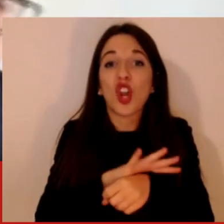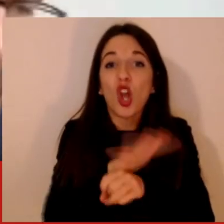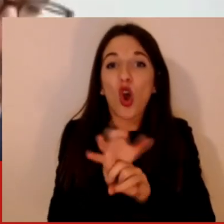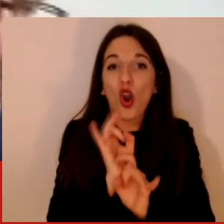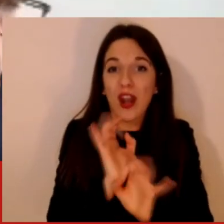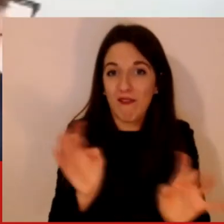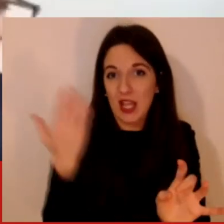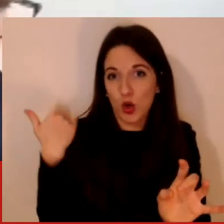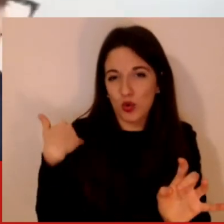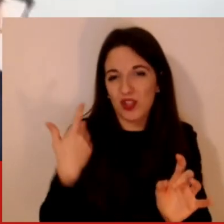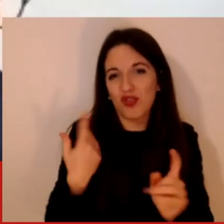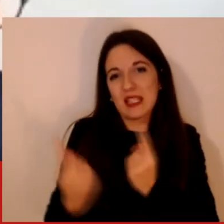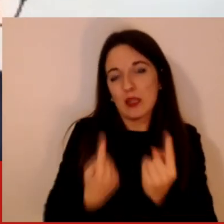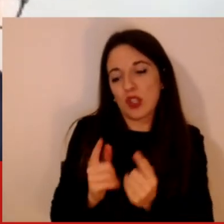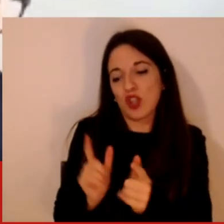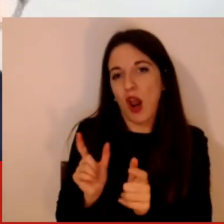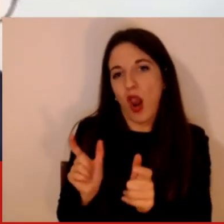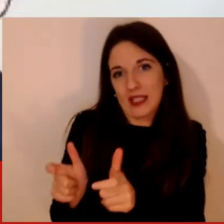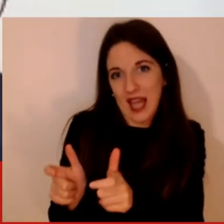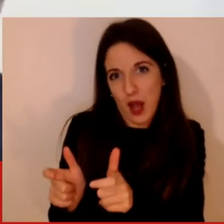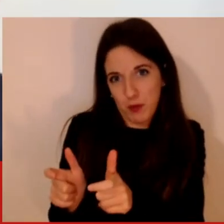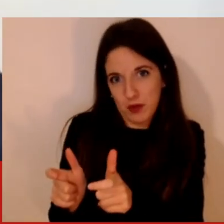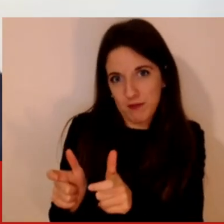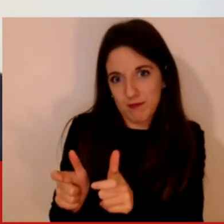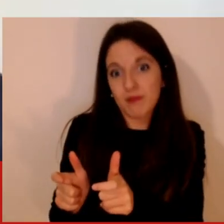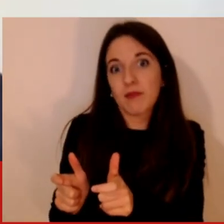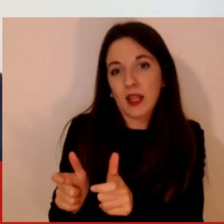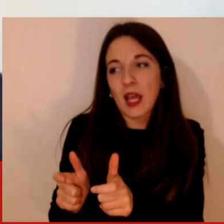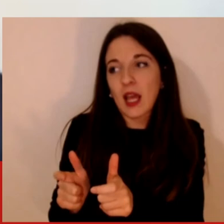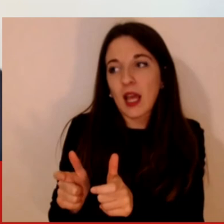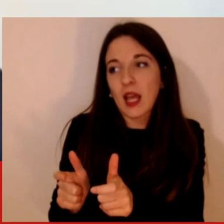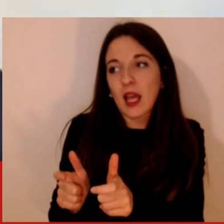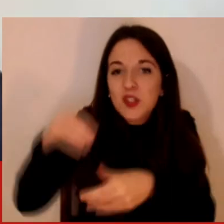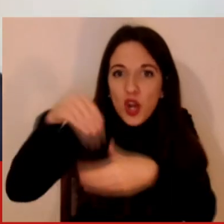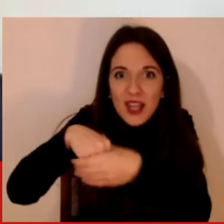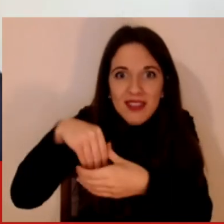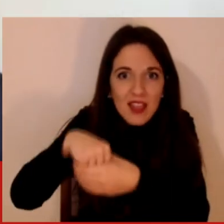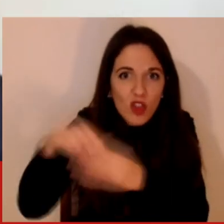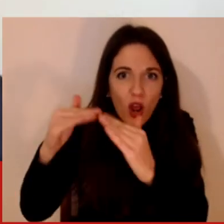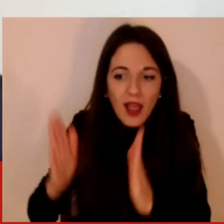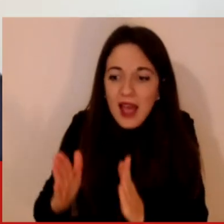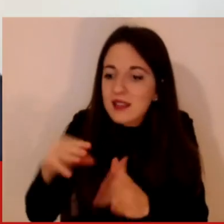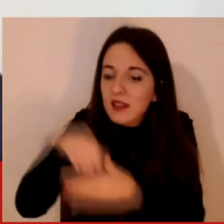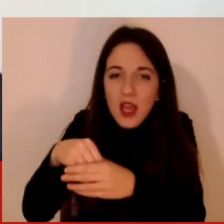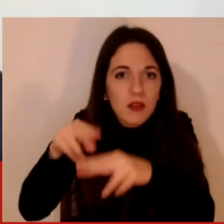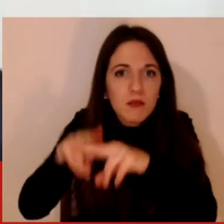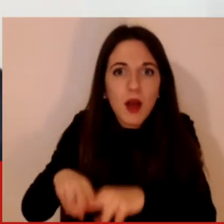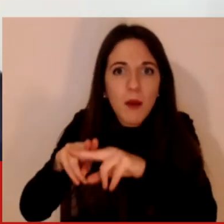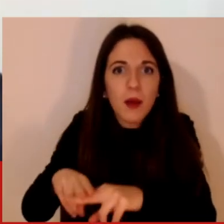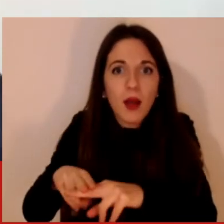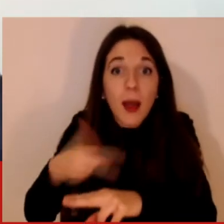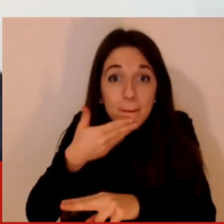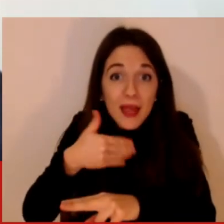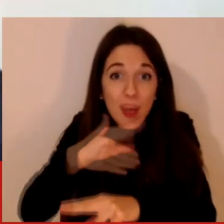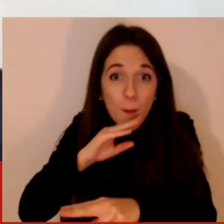lockdown nei periodi al di fuori del mondo fisico se non avessimo avuto una tecnologia che ci permetteva di continuare ad avere rapporti